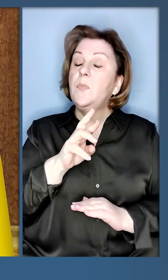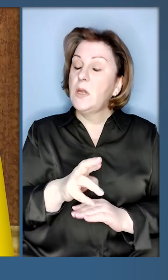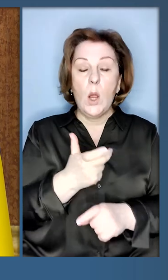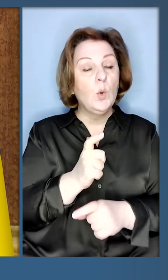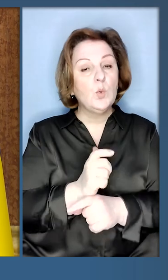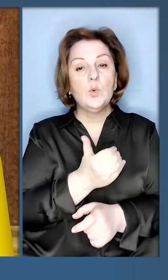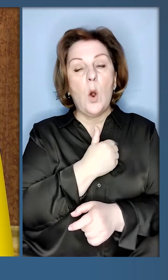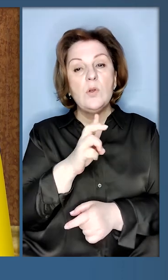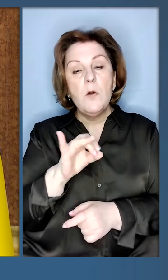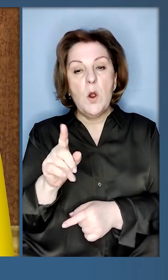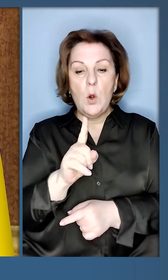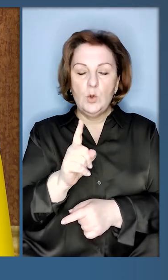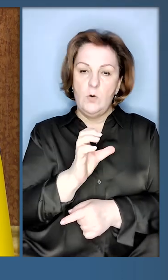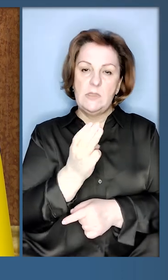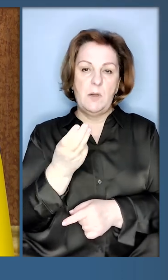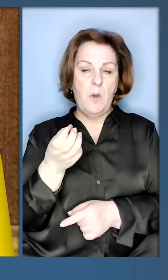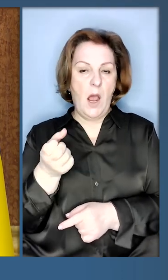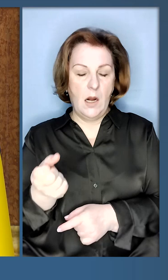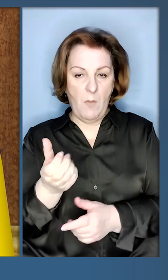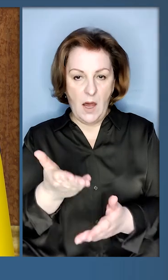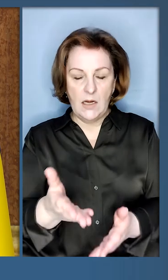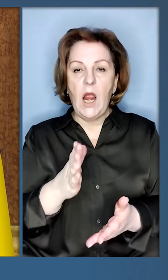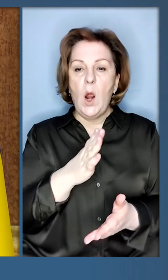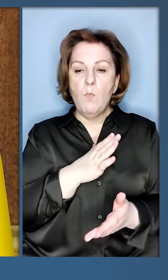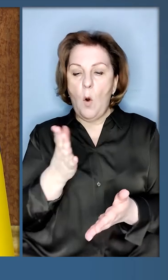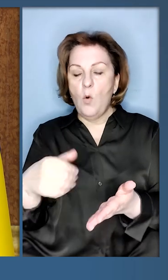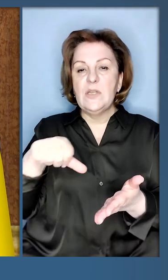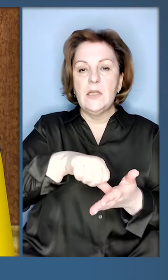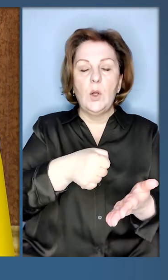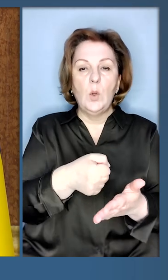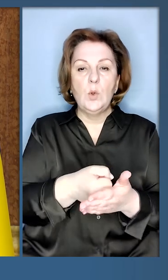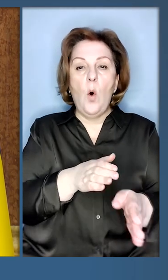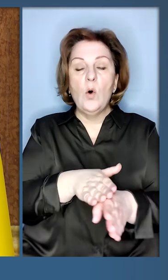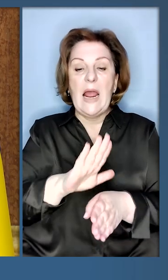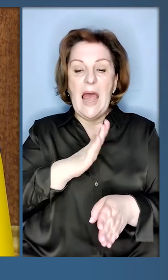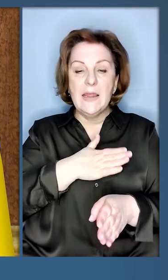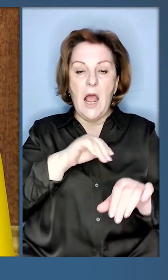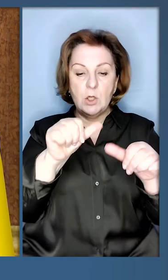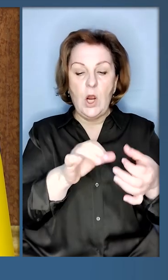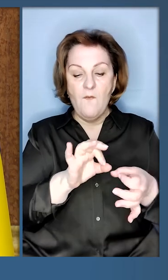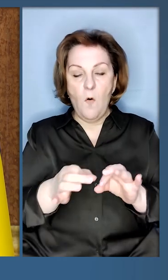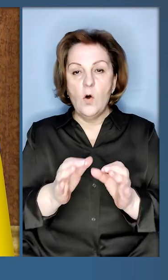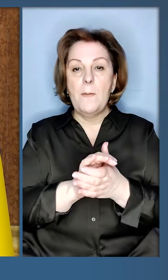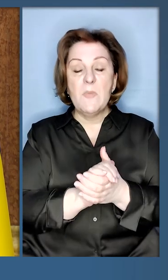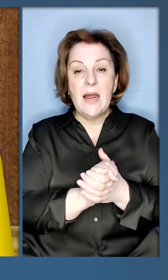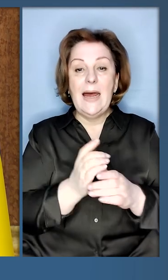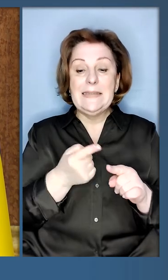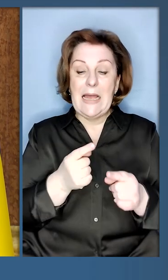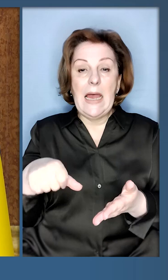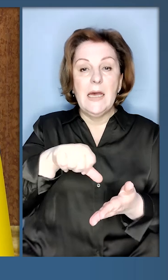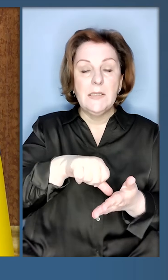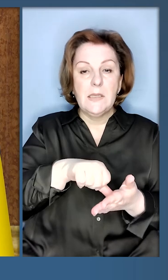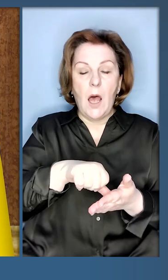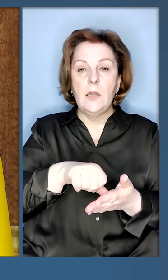хотів би, щоб Сполучені Штати Америки були залучені до реалізації нашої формули миру. І це залучення